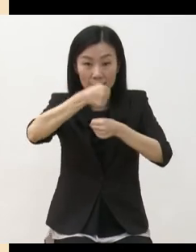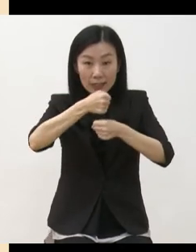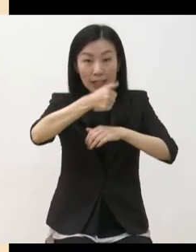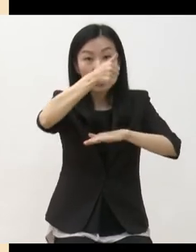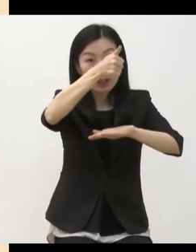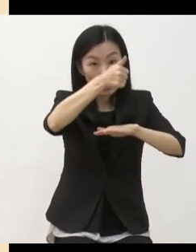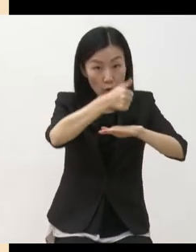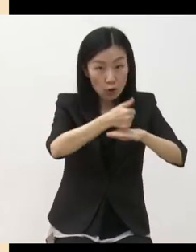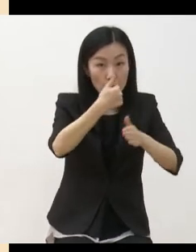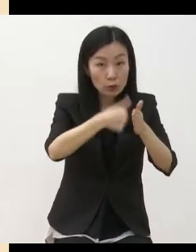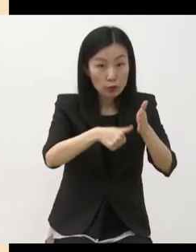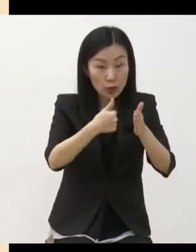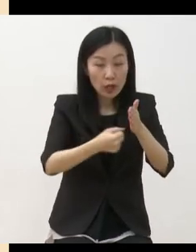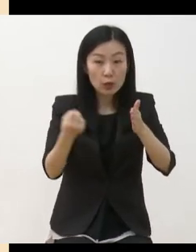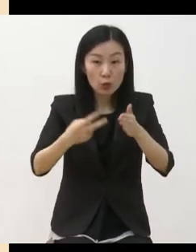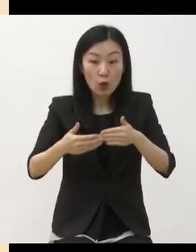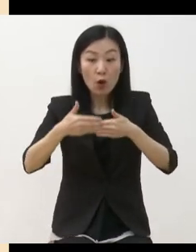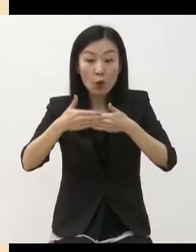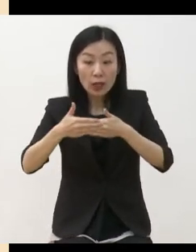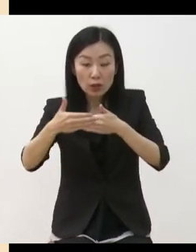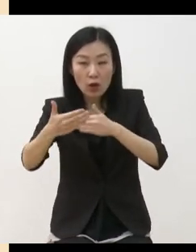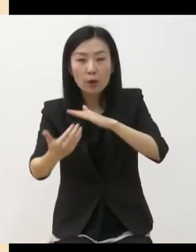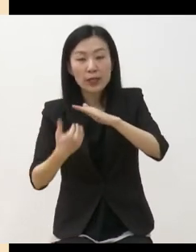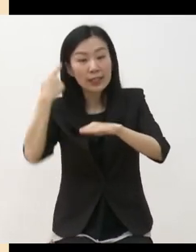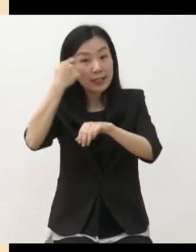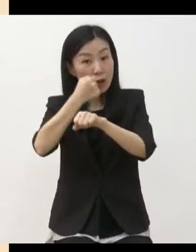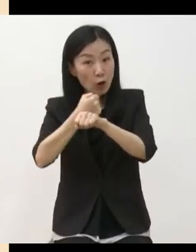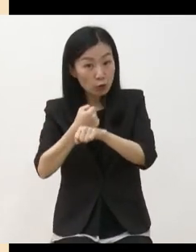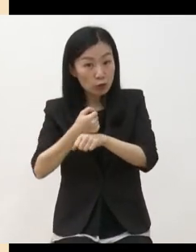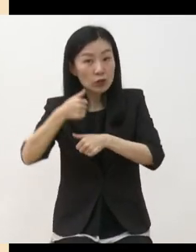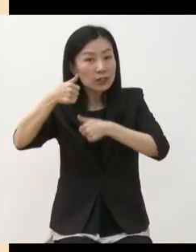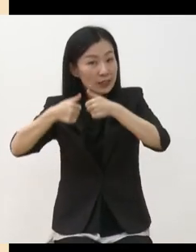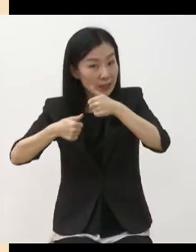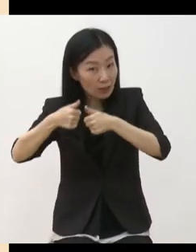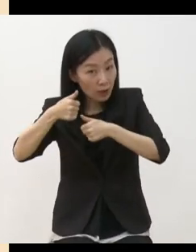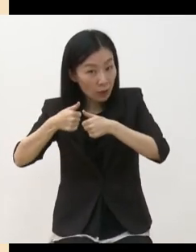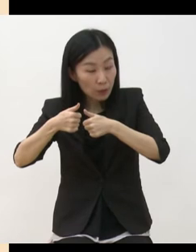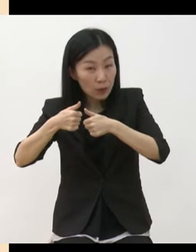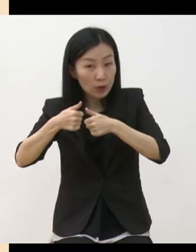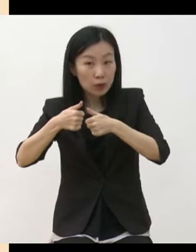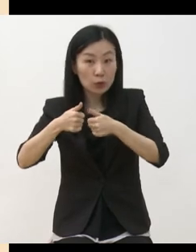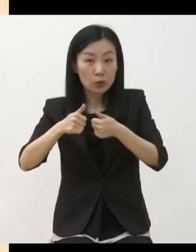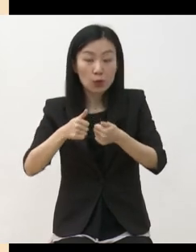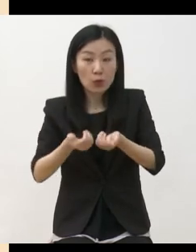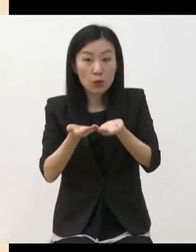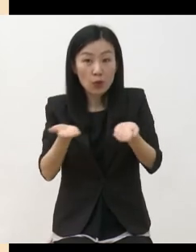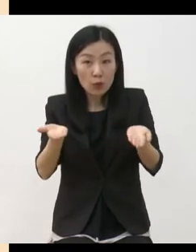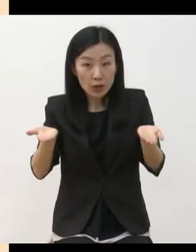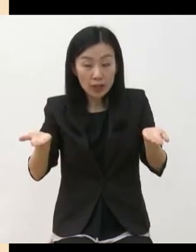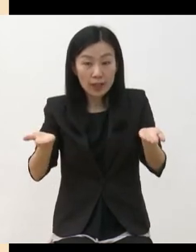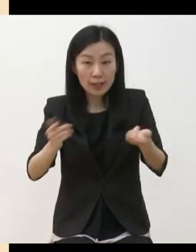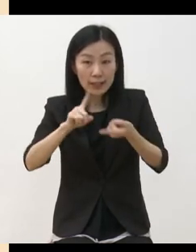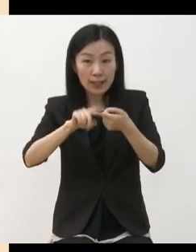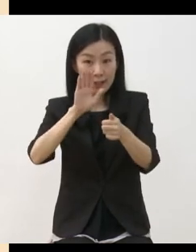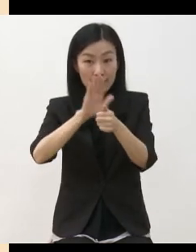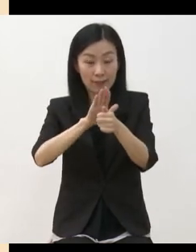그 과정에 있는 사전 연구나 실험, 슈케이스 지원을 강화해서 그 상황에 대응할 수 있는